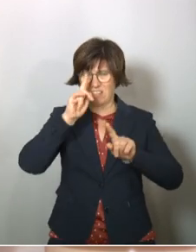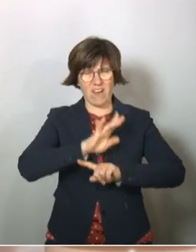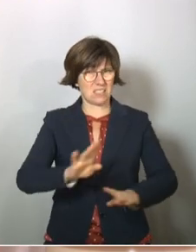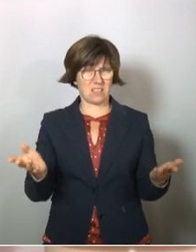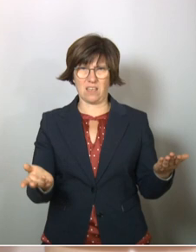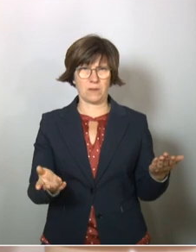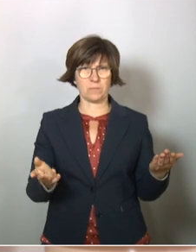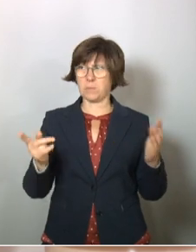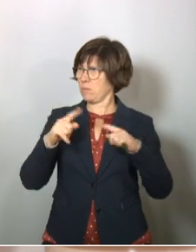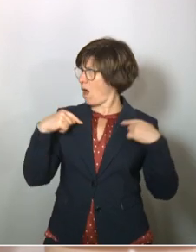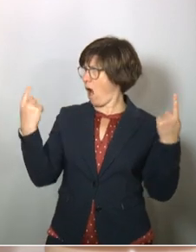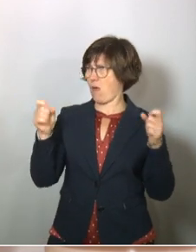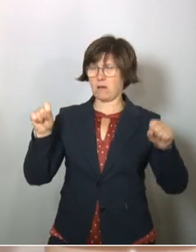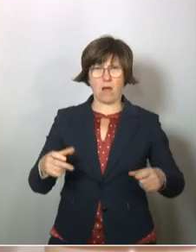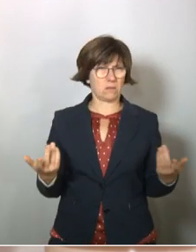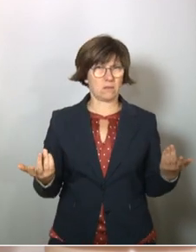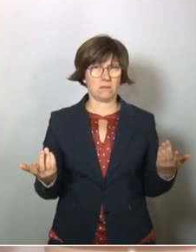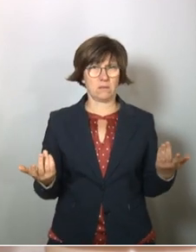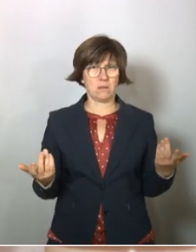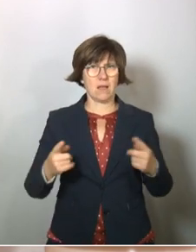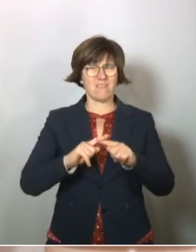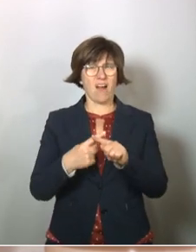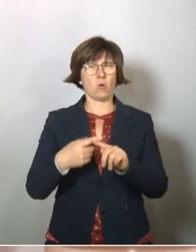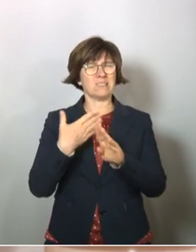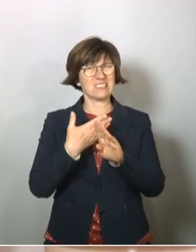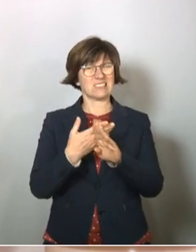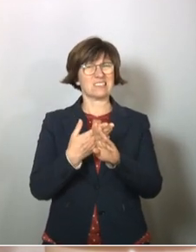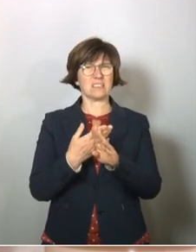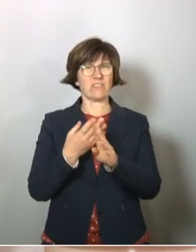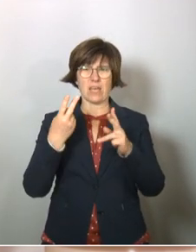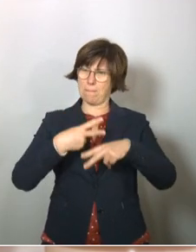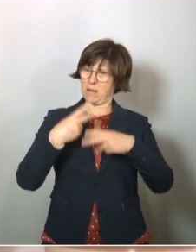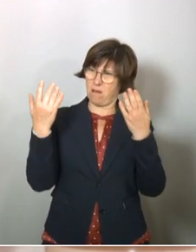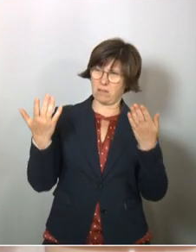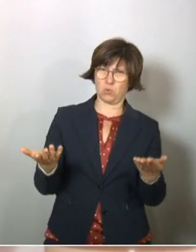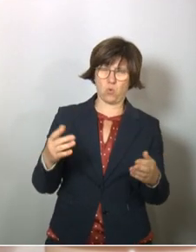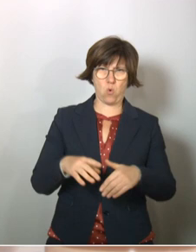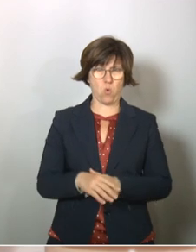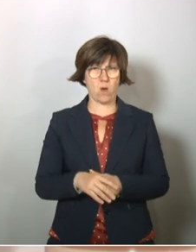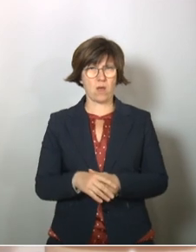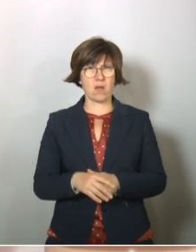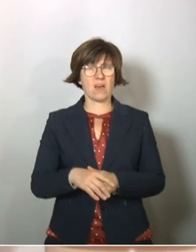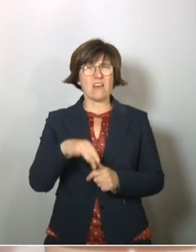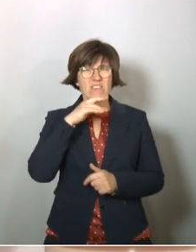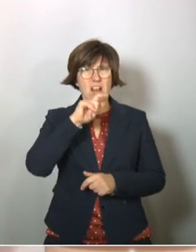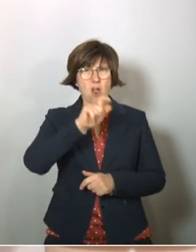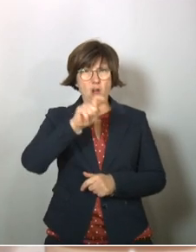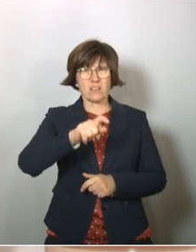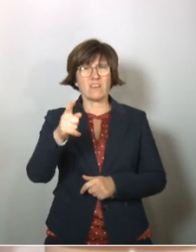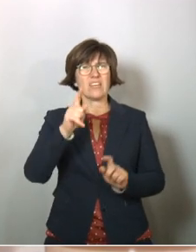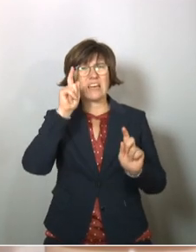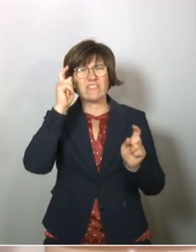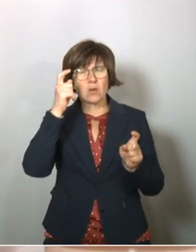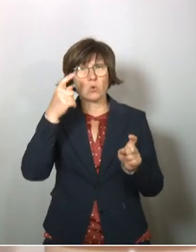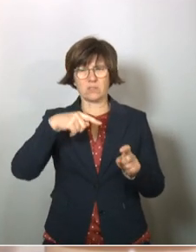Das könnten alle hier im Raum sein, weil nämlich, das immerhin ist bekannt, sehr viele Menschen dieses